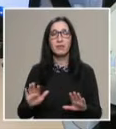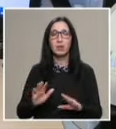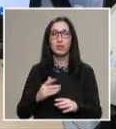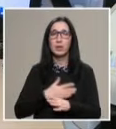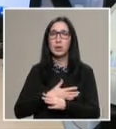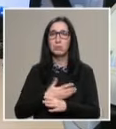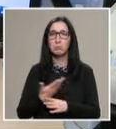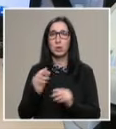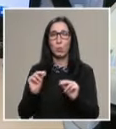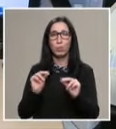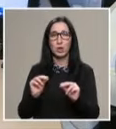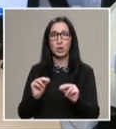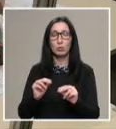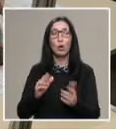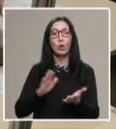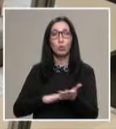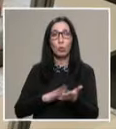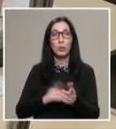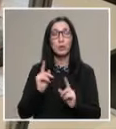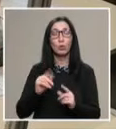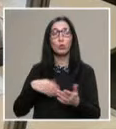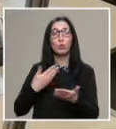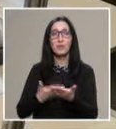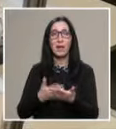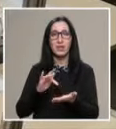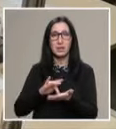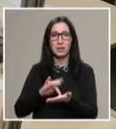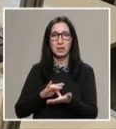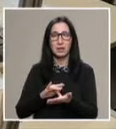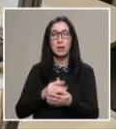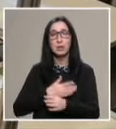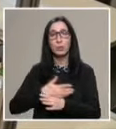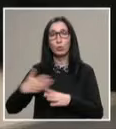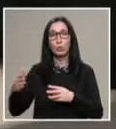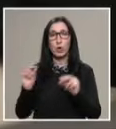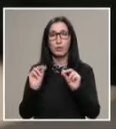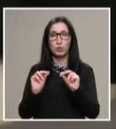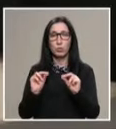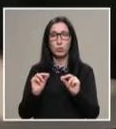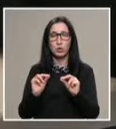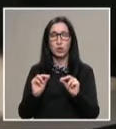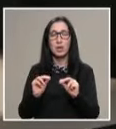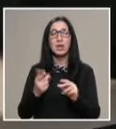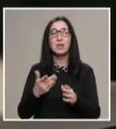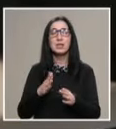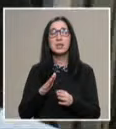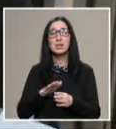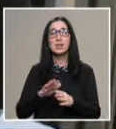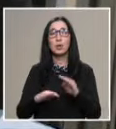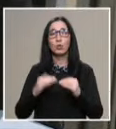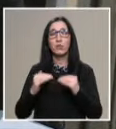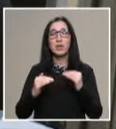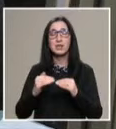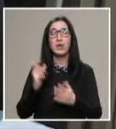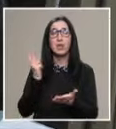продължаващо обучение? Документите, които дават центъра за продължаващо обучение, са в съответствие с